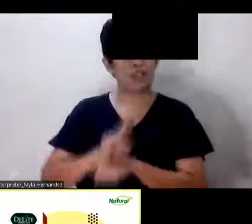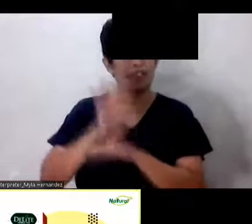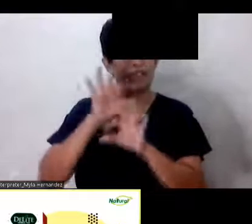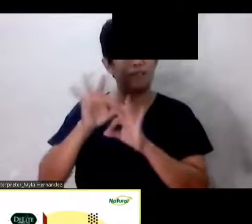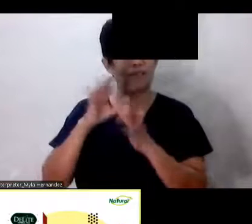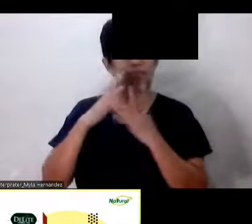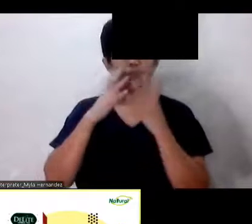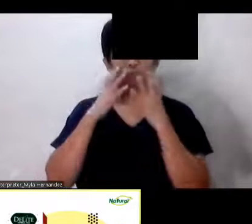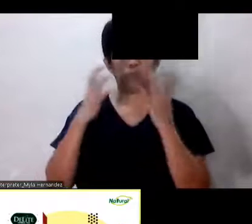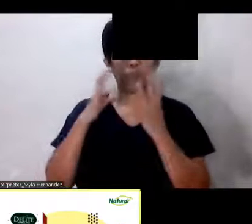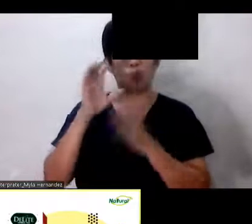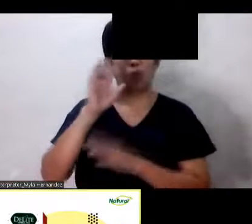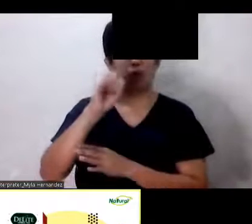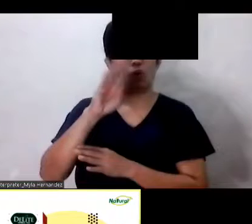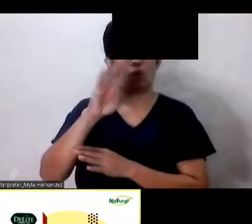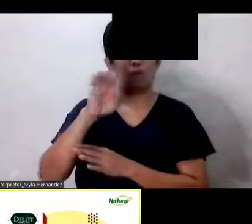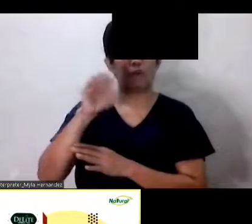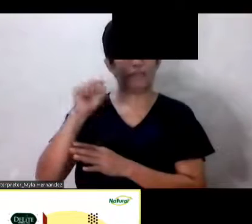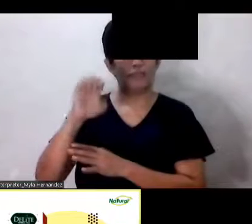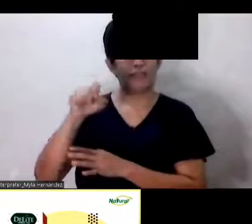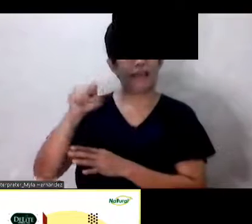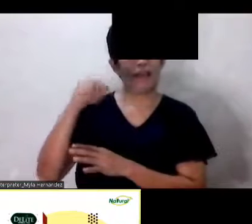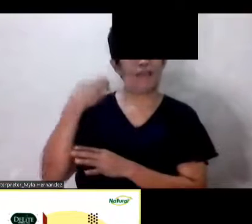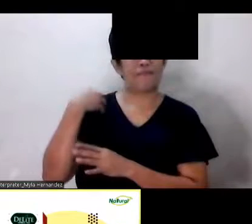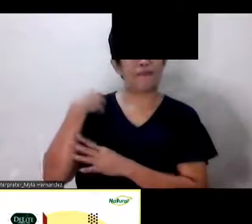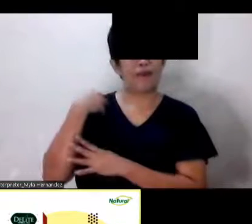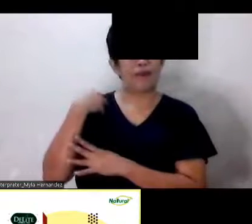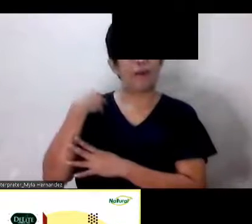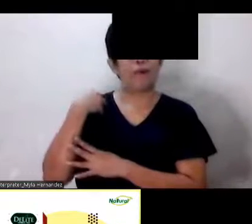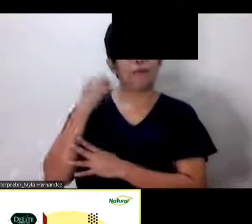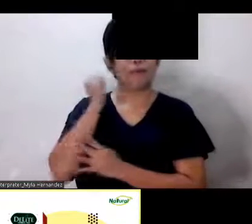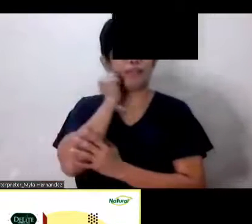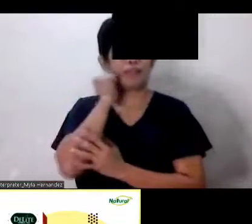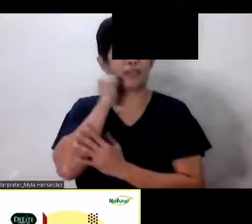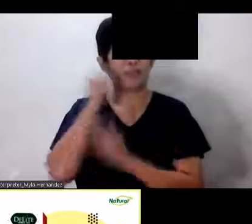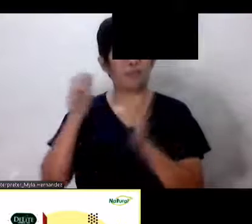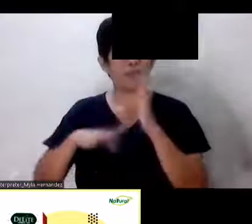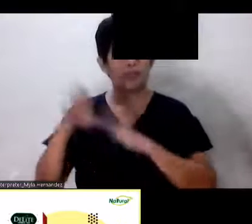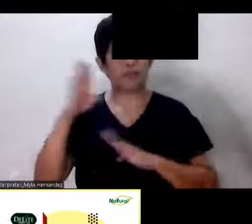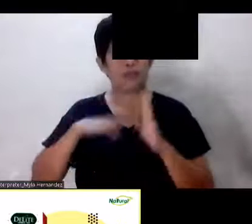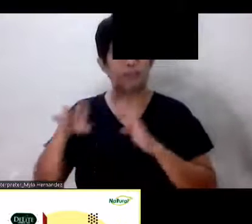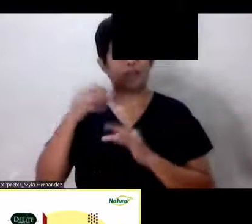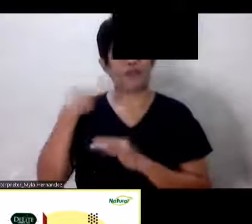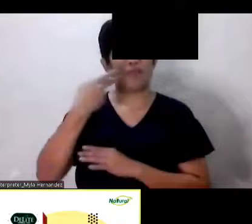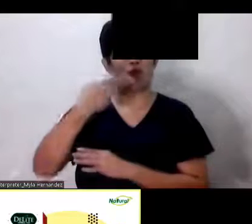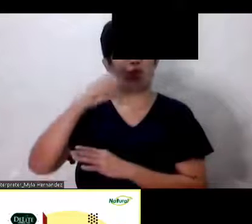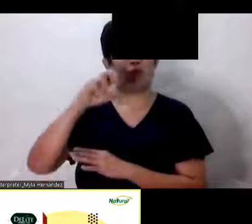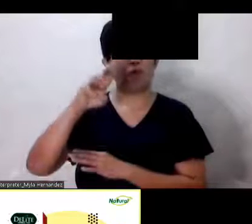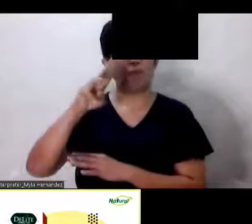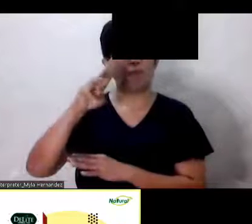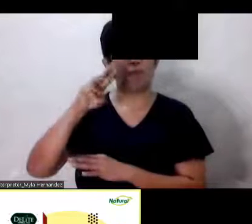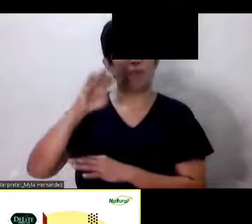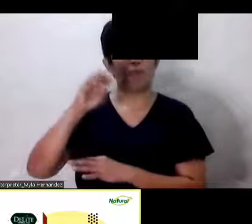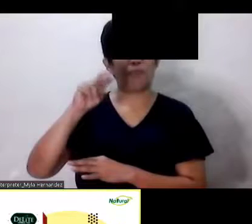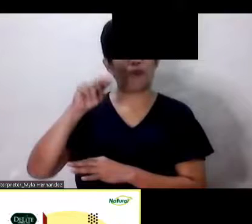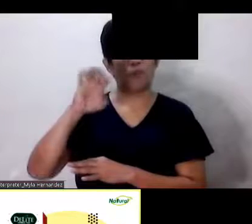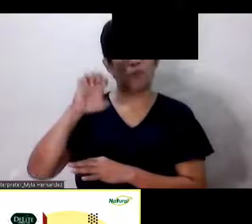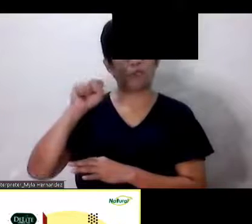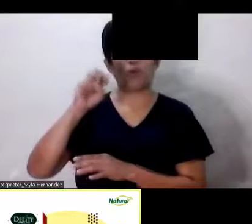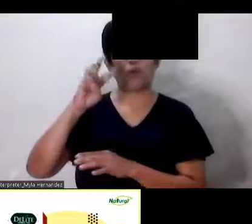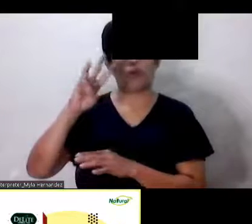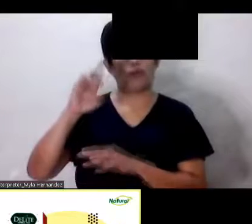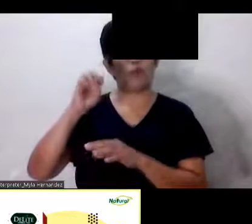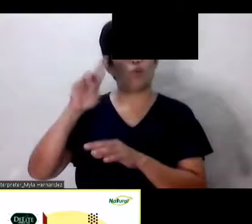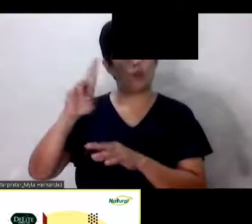May menstruation problems May hormone problems Kung obese Okay Or may weight problem Okay May